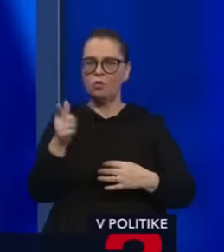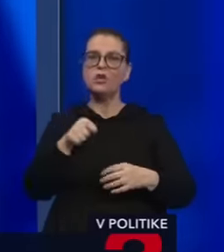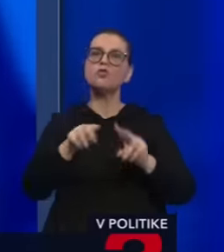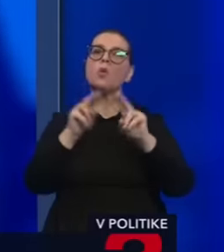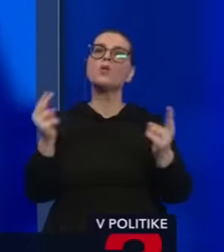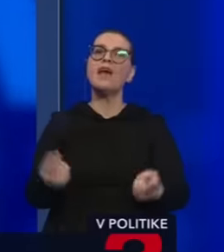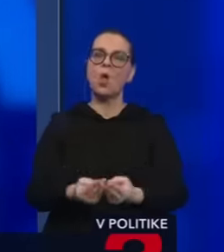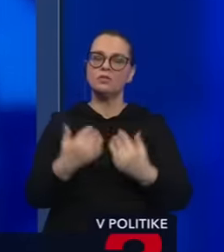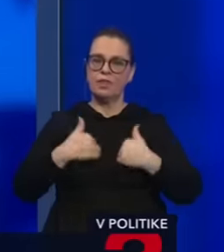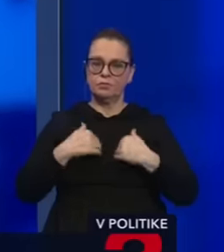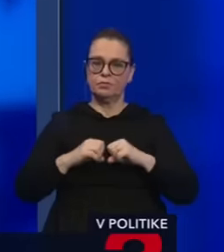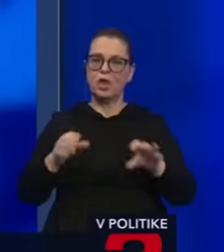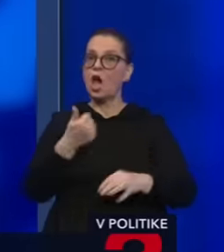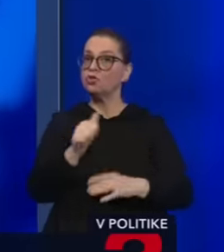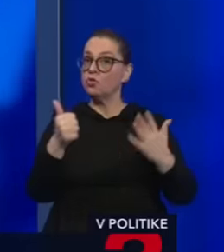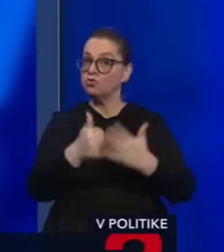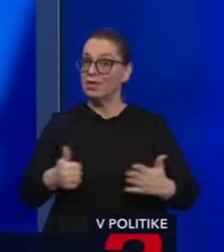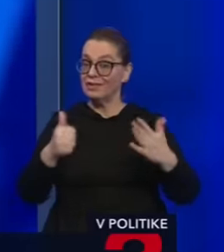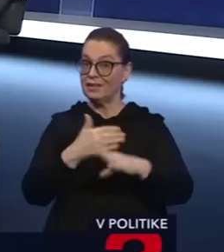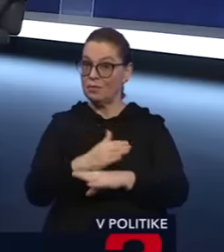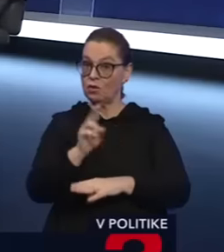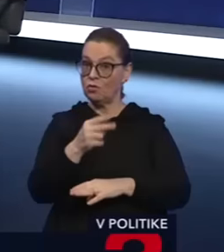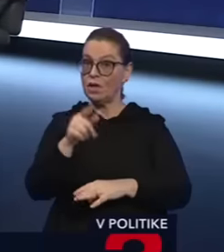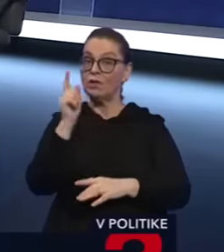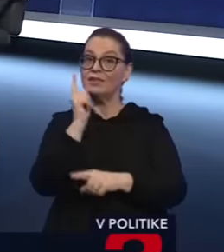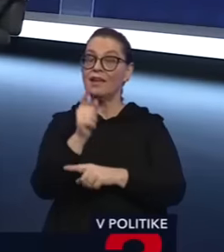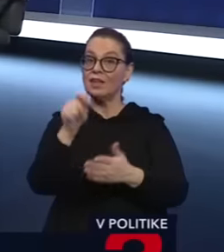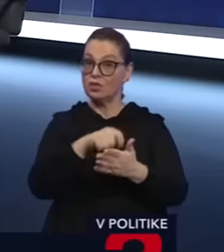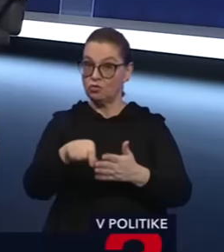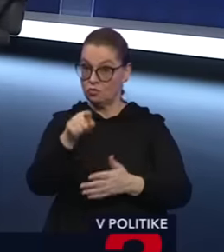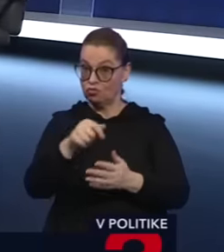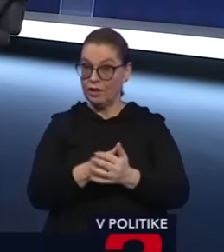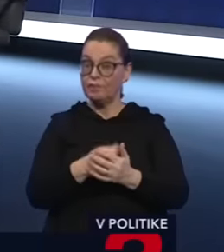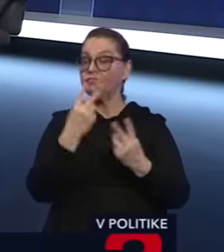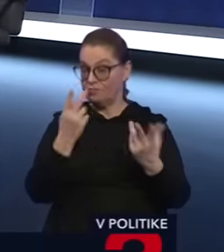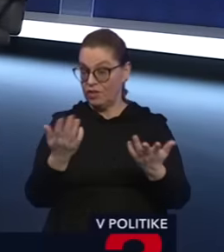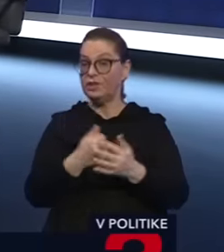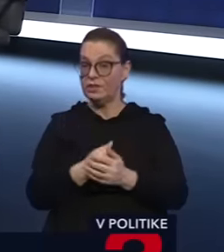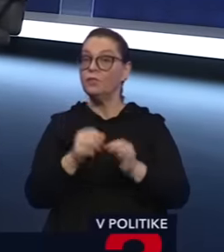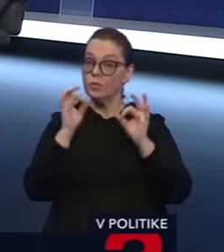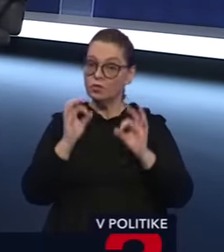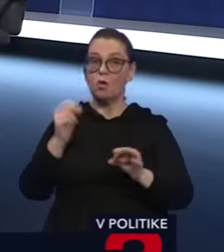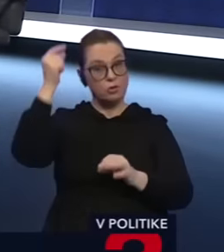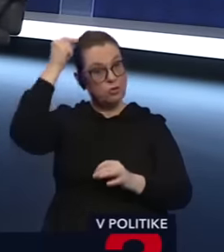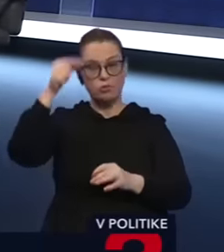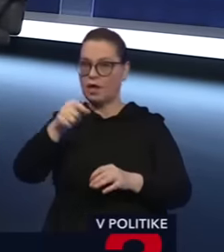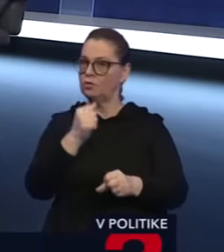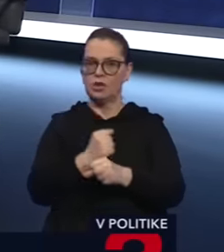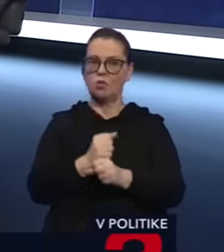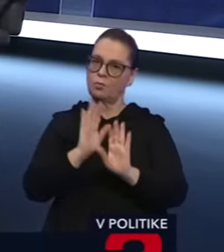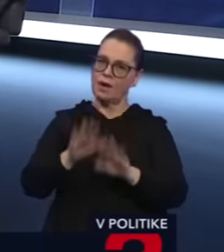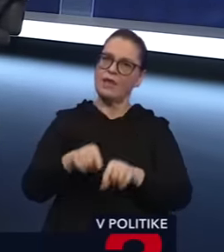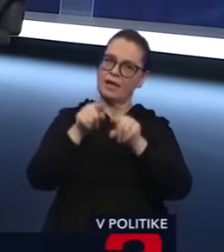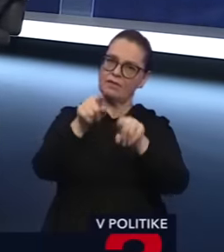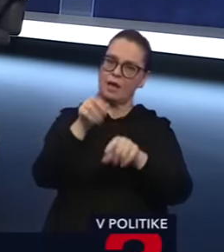celosvetová. A ešte tých 160 miliónov eur tender, čo ste zrušili, som chcel povedať. Vidíte, dobre, že ten búdaj to nespravil a nechal to vám,